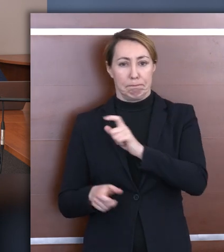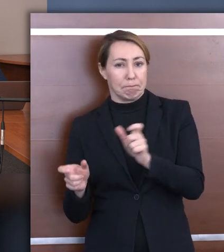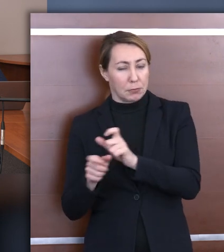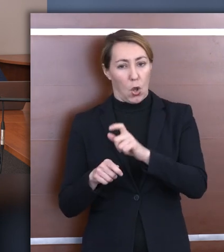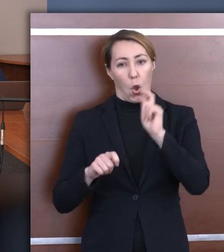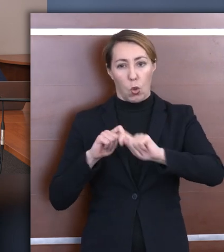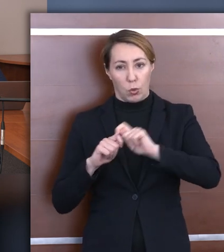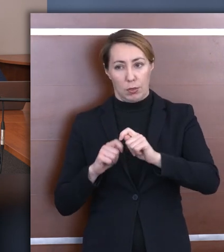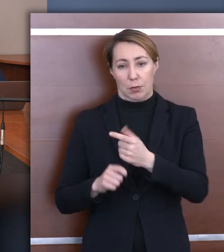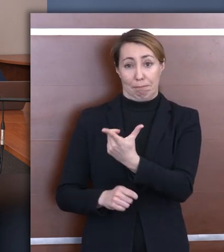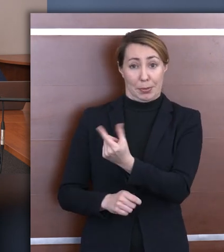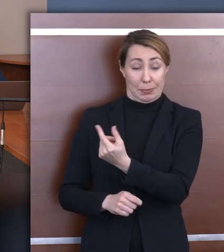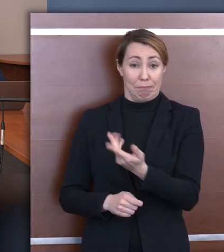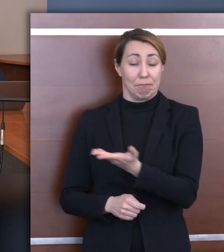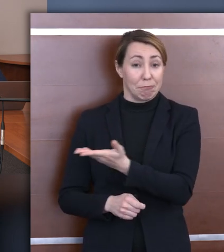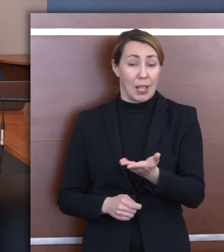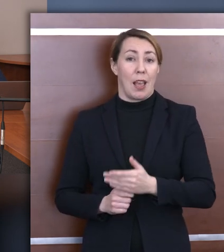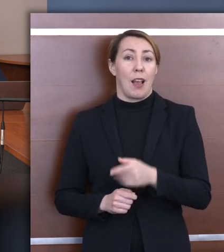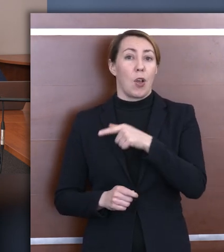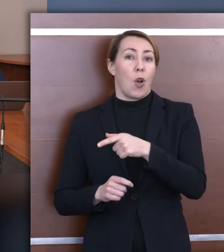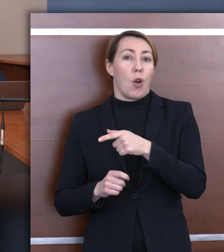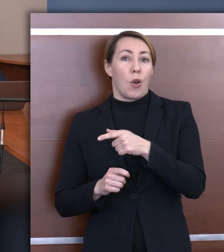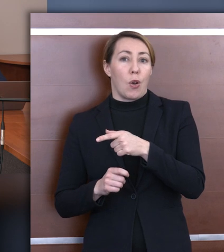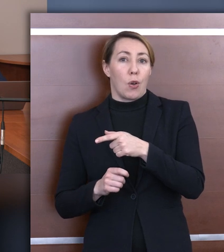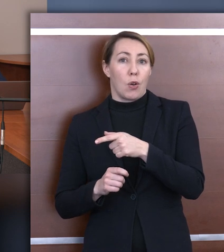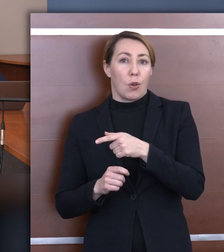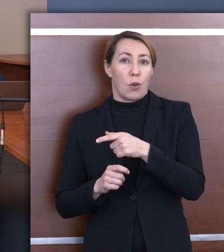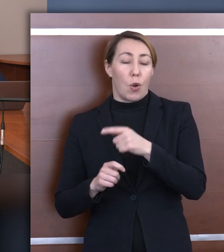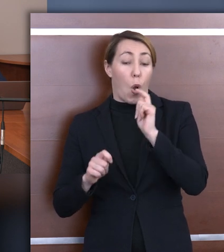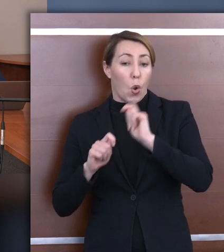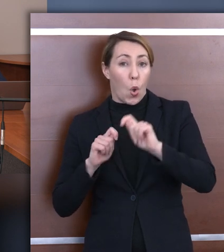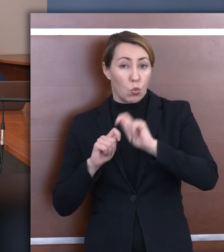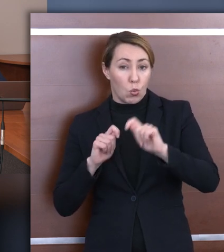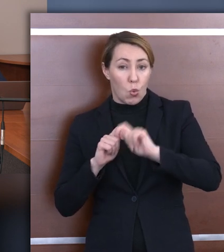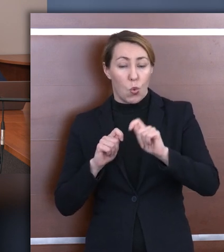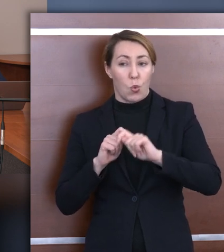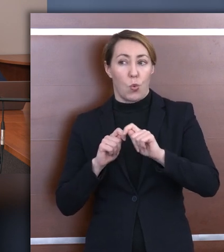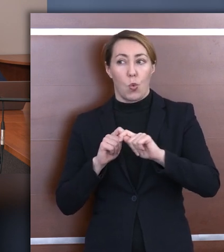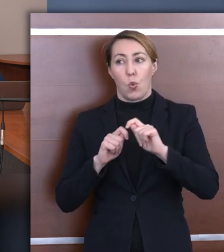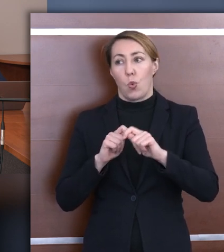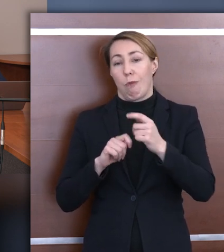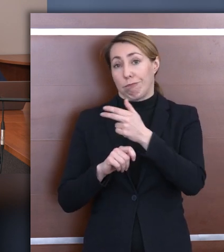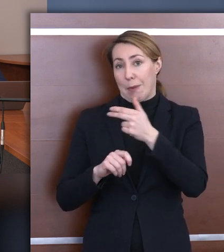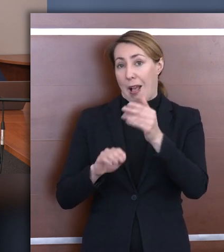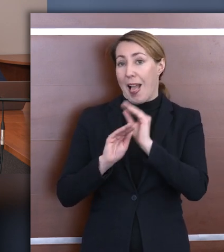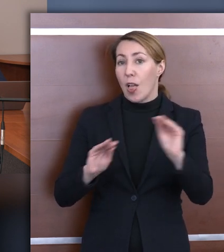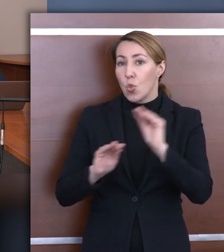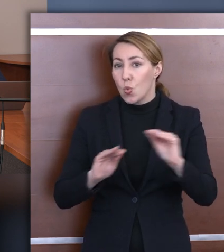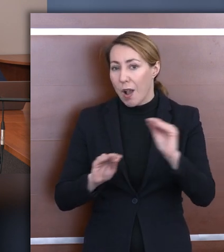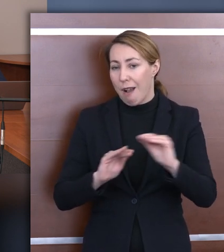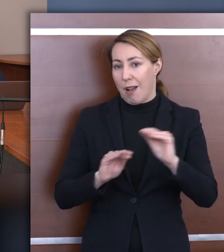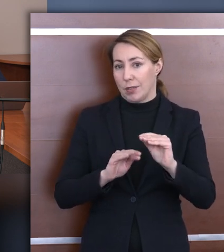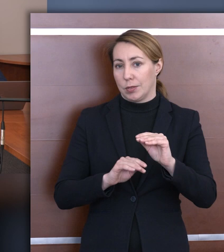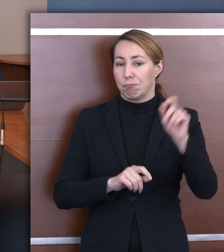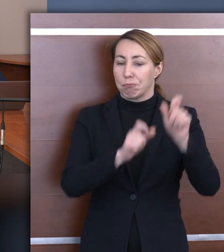to jest ten duet, który tę kontrolę dotyczącą edukacji osób